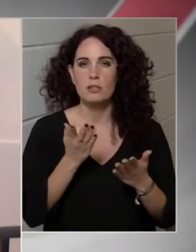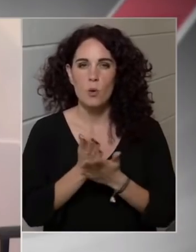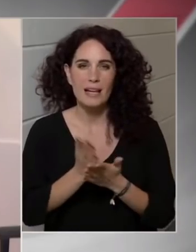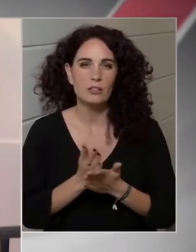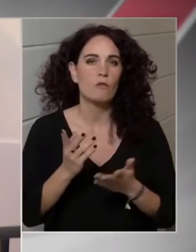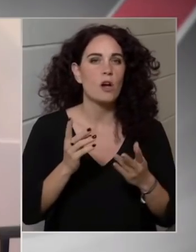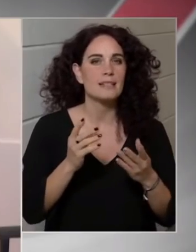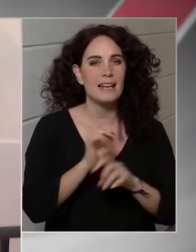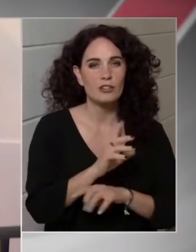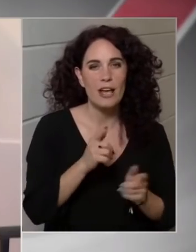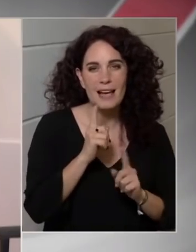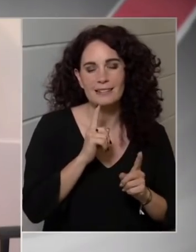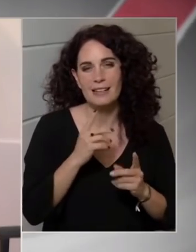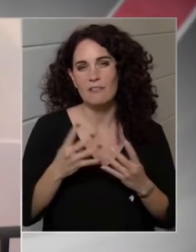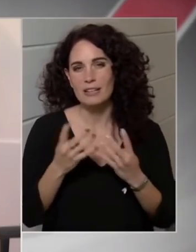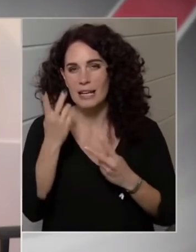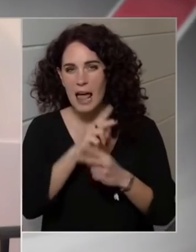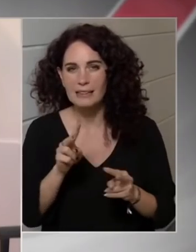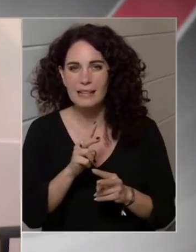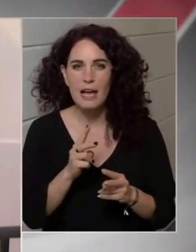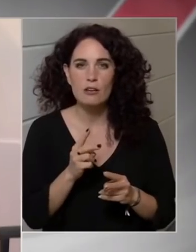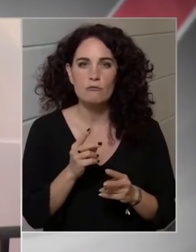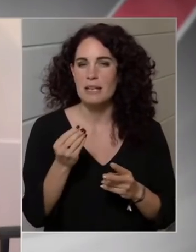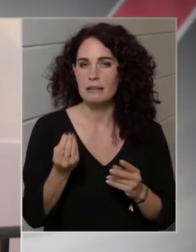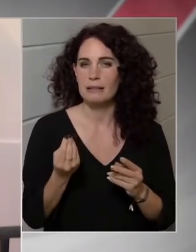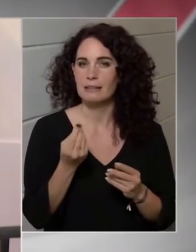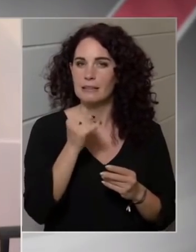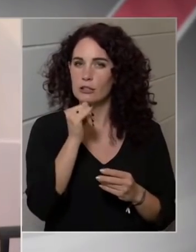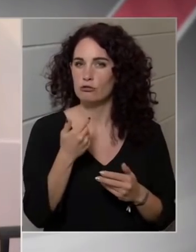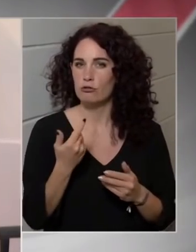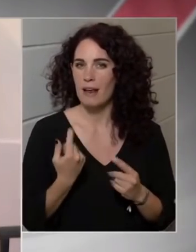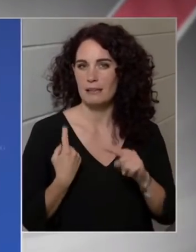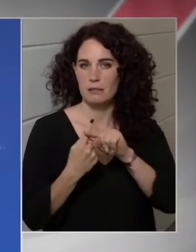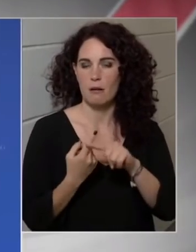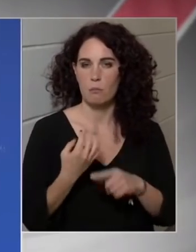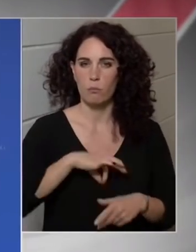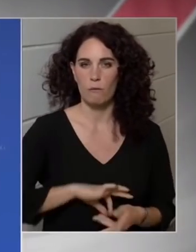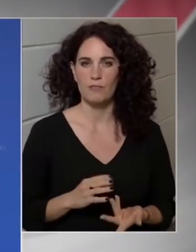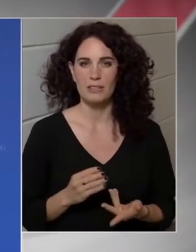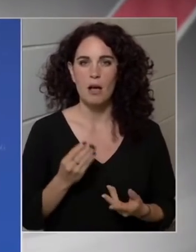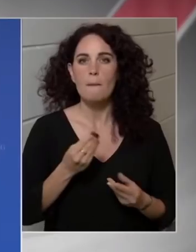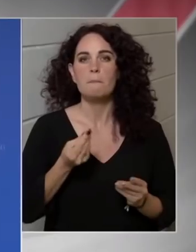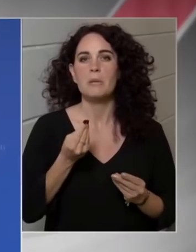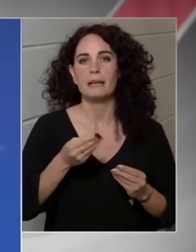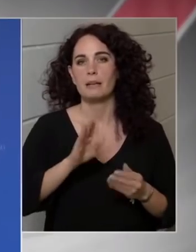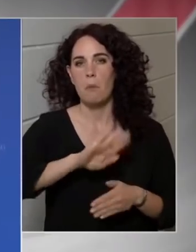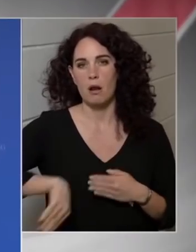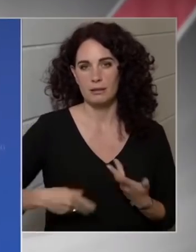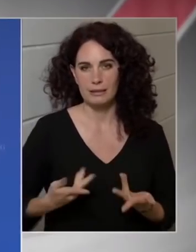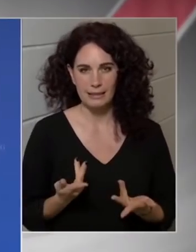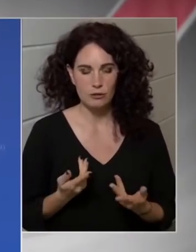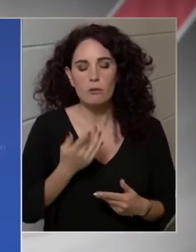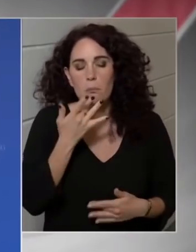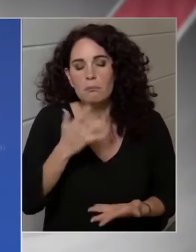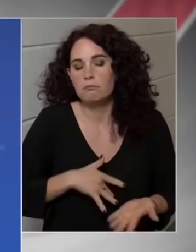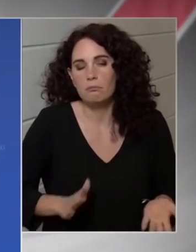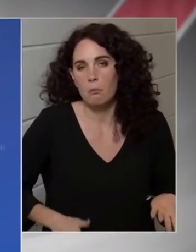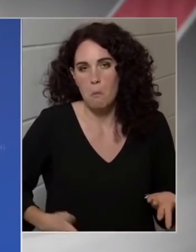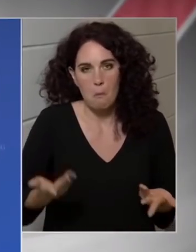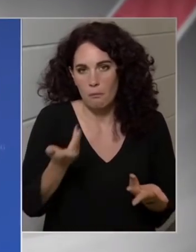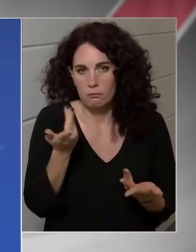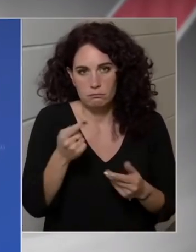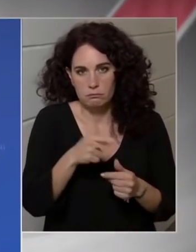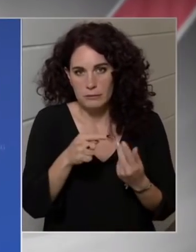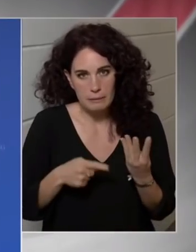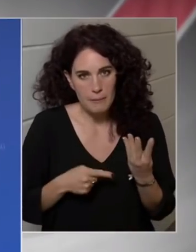szerencsejátékiparban, vendéglátásban miért nem képződött extra profit? Tehát ők miért maradtak ki mondjuk példaként kiragadtam párat? Nyilván lehetne végig ötletelni.